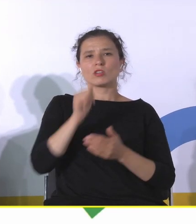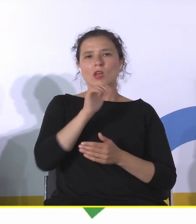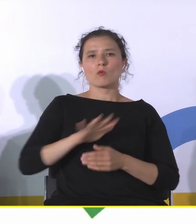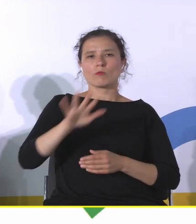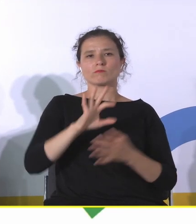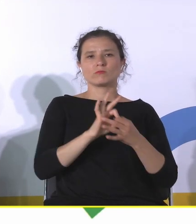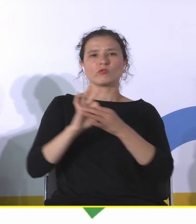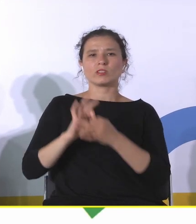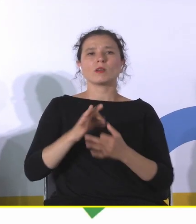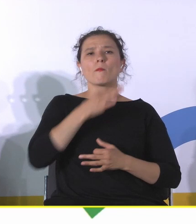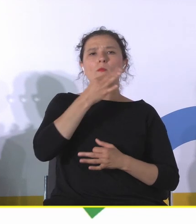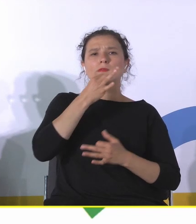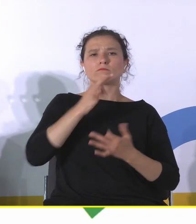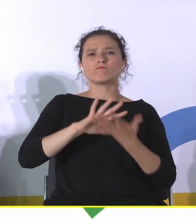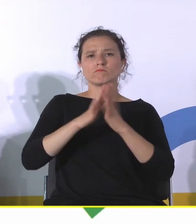witamy.